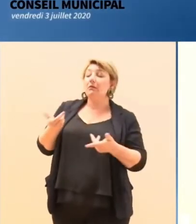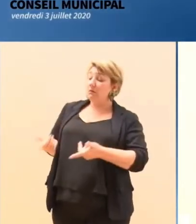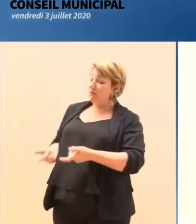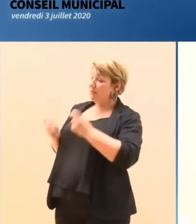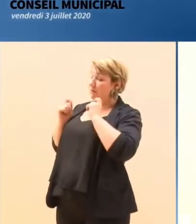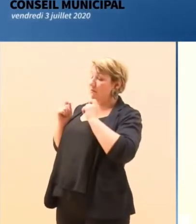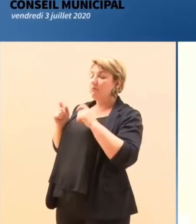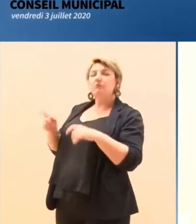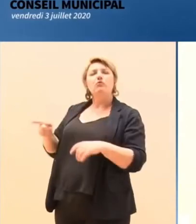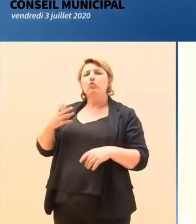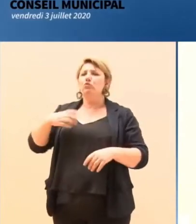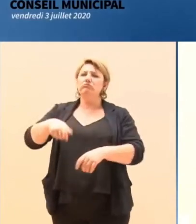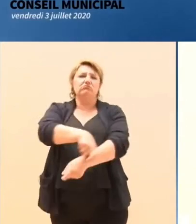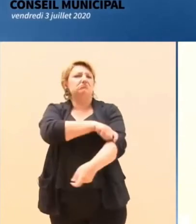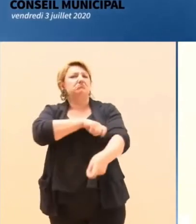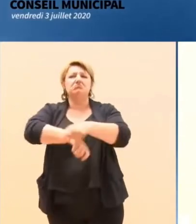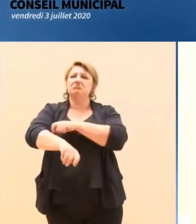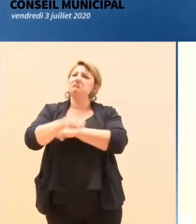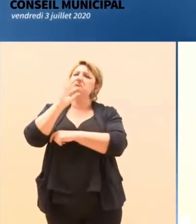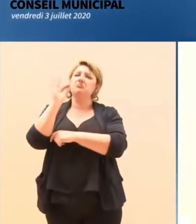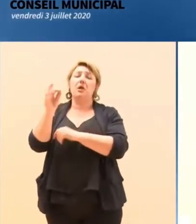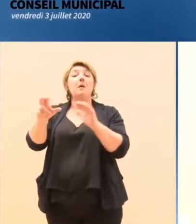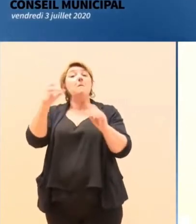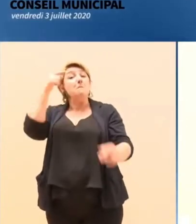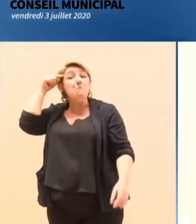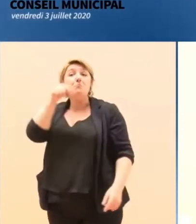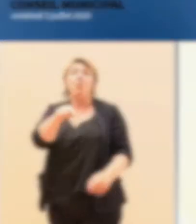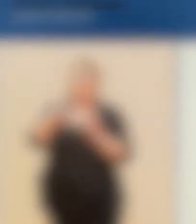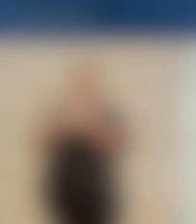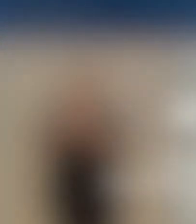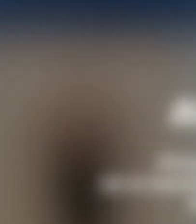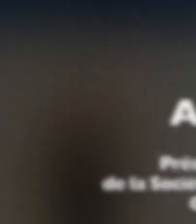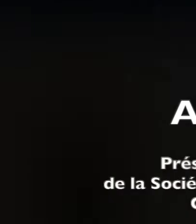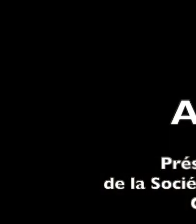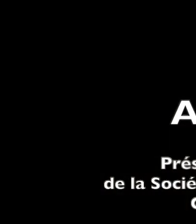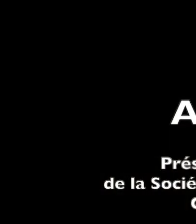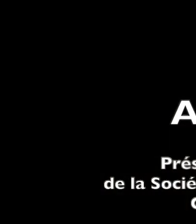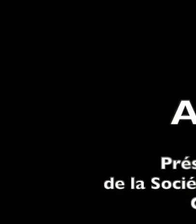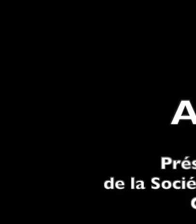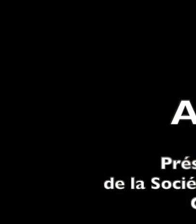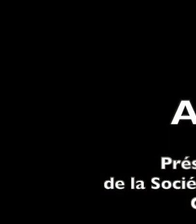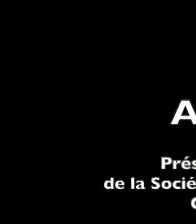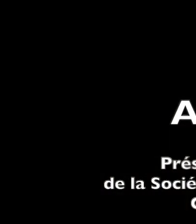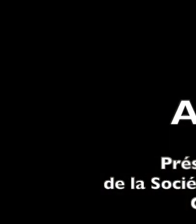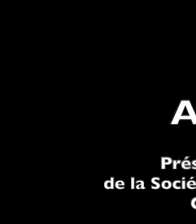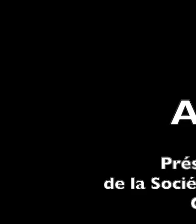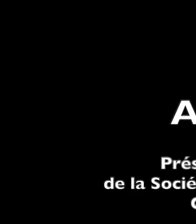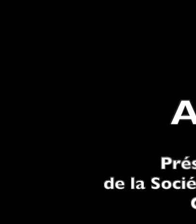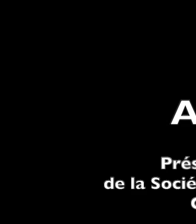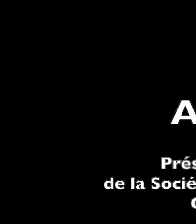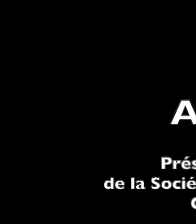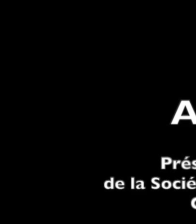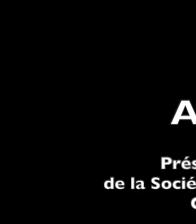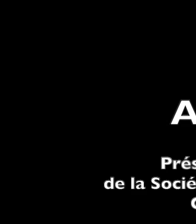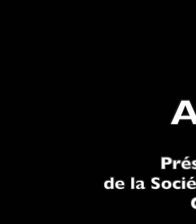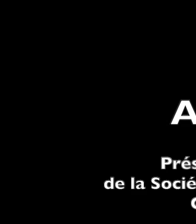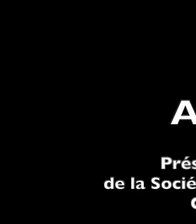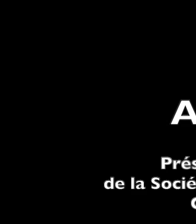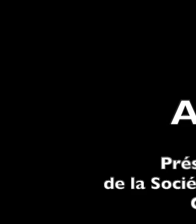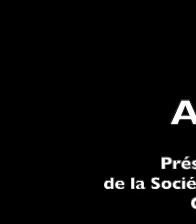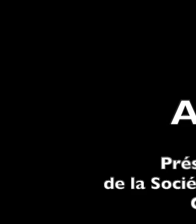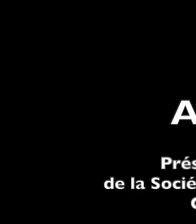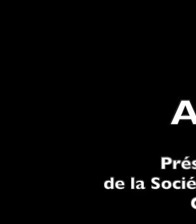confiés au service de Grenoble, la ville que nous aimons. Sous-titrage